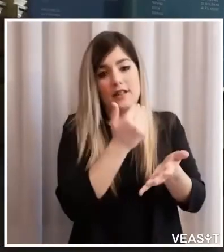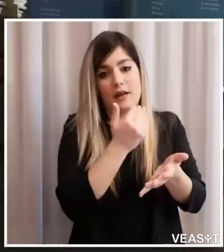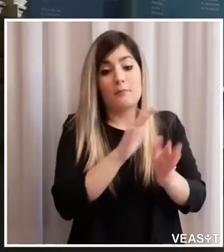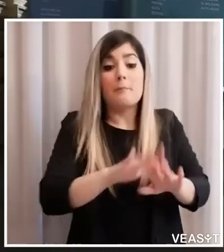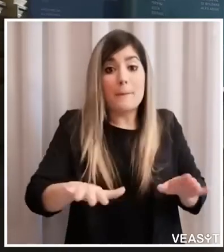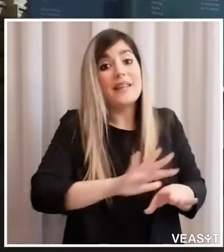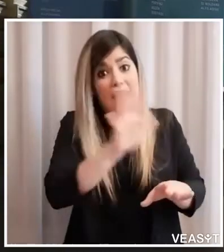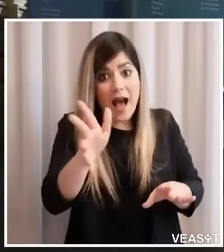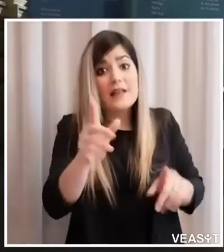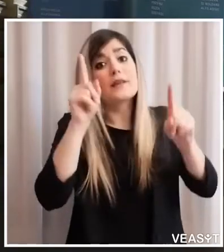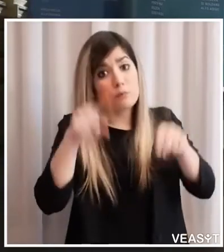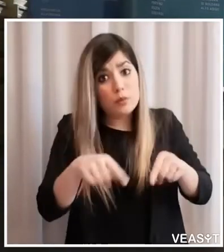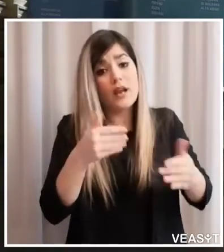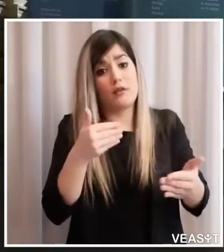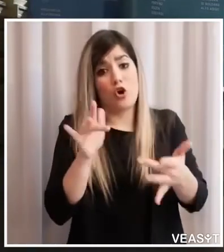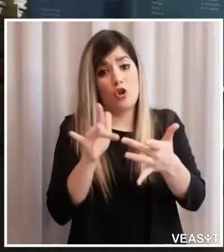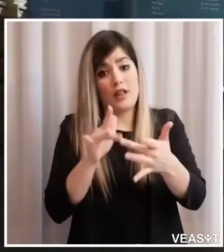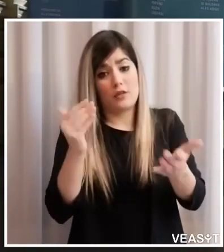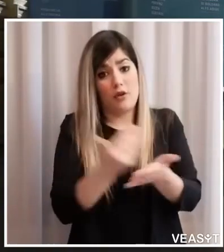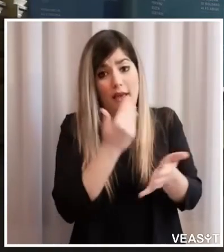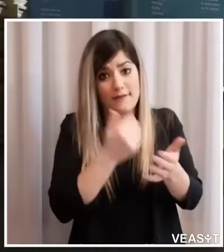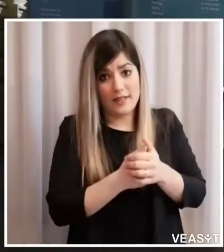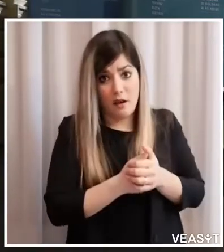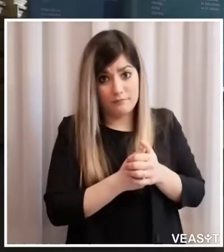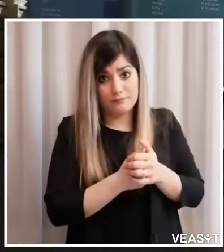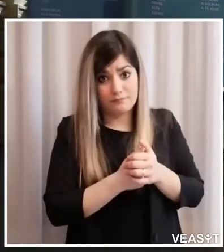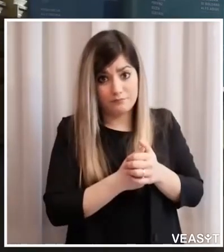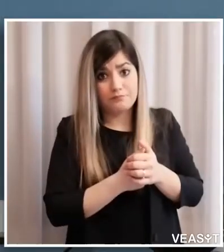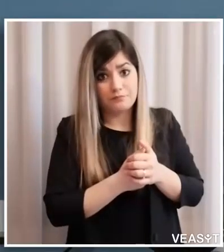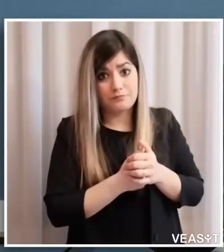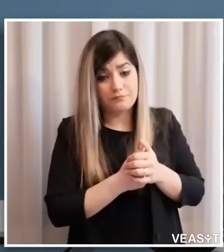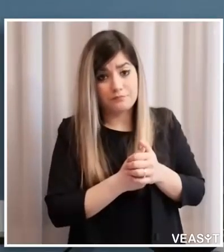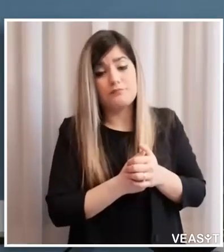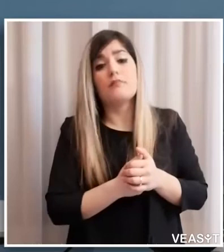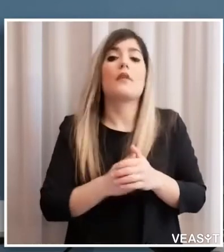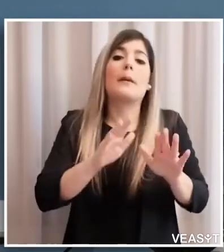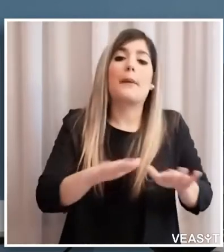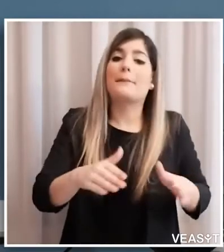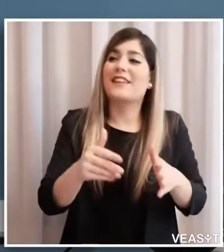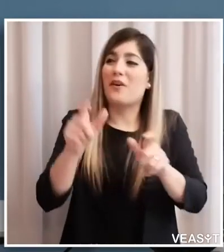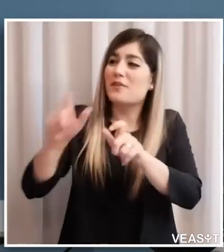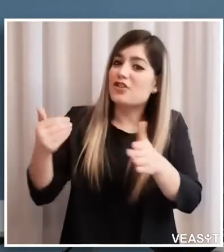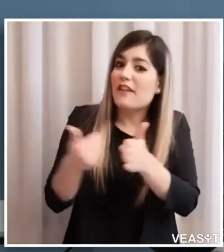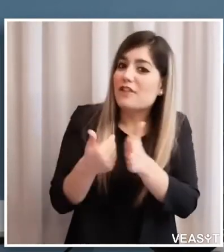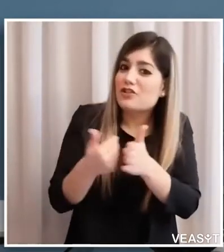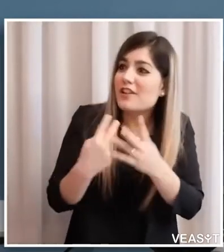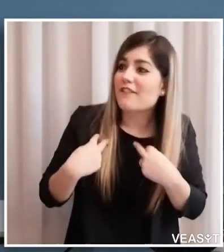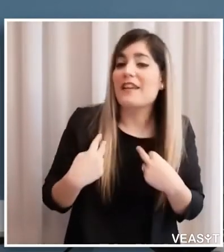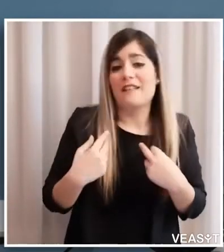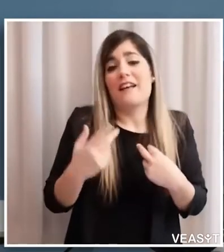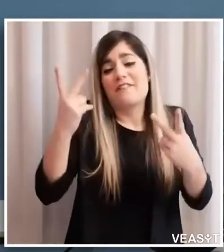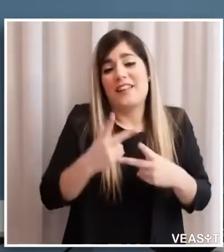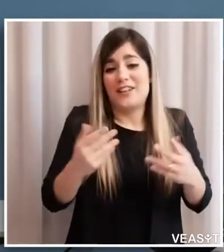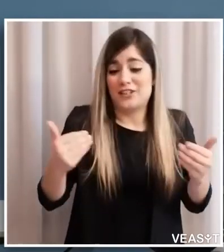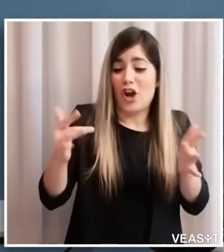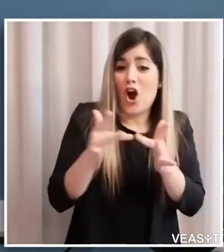lontani i bambini da anche magari il bambino dai vicini e non è sempre facile questo lo sappiamo questo è